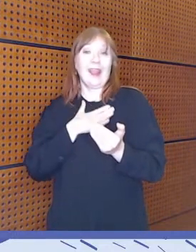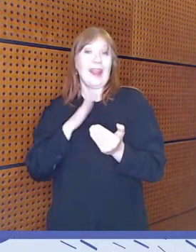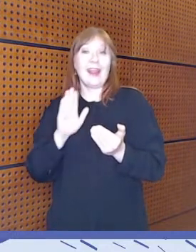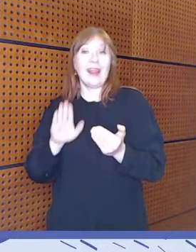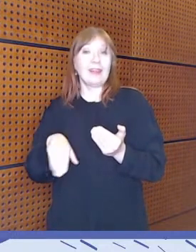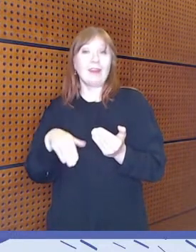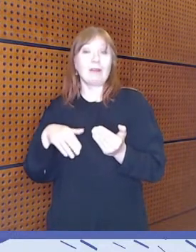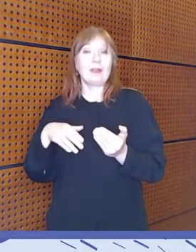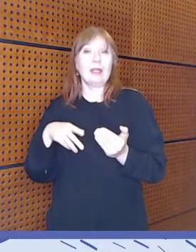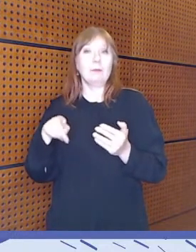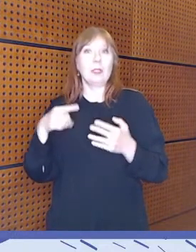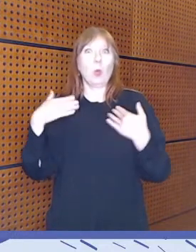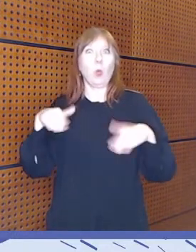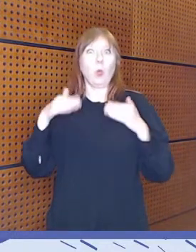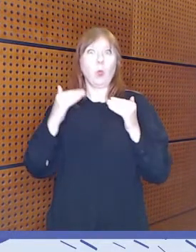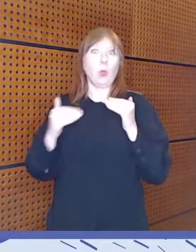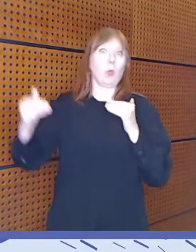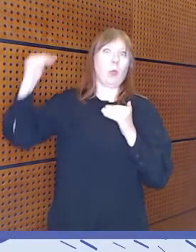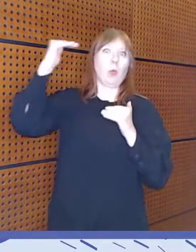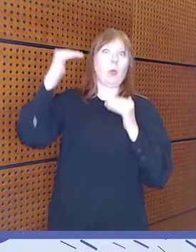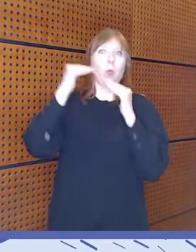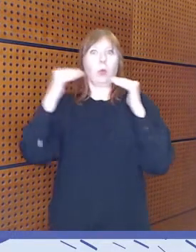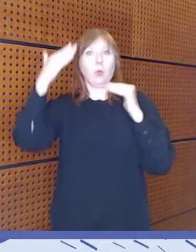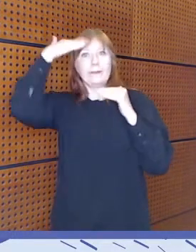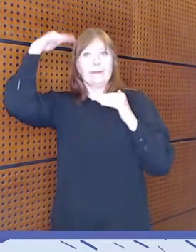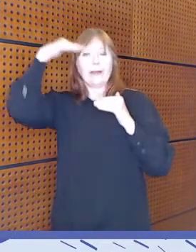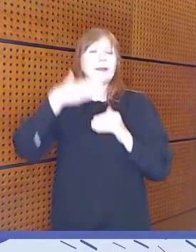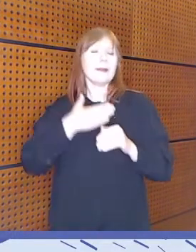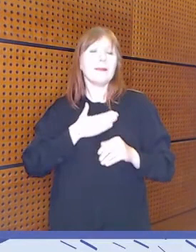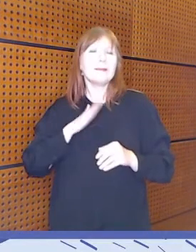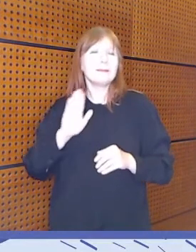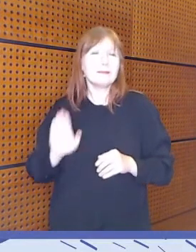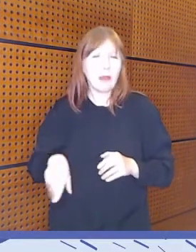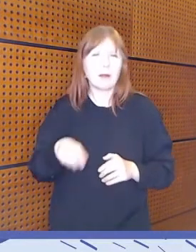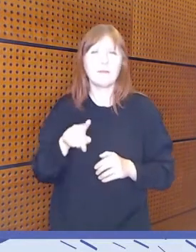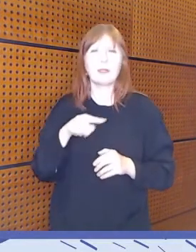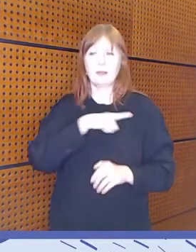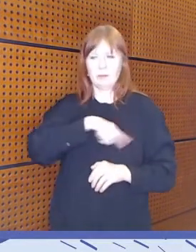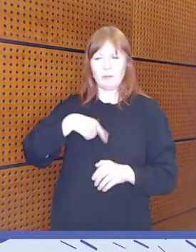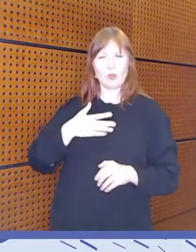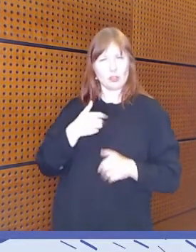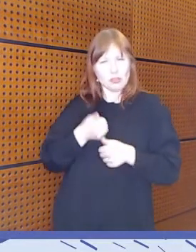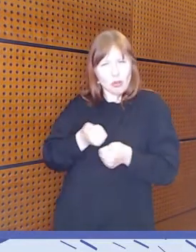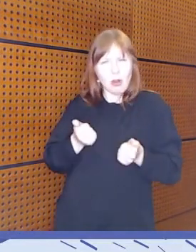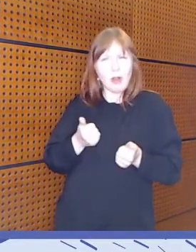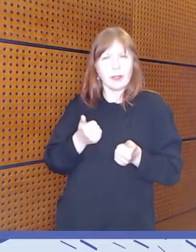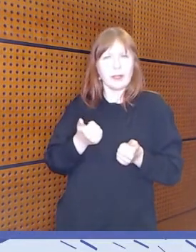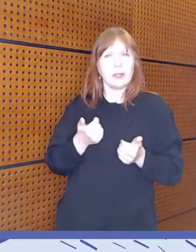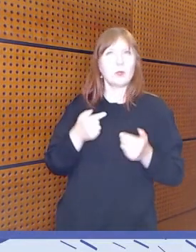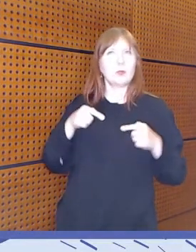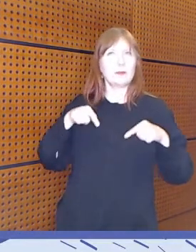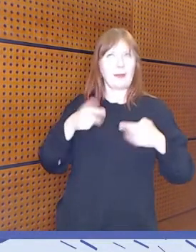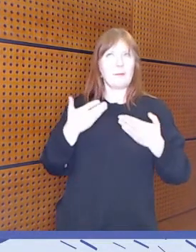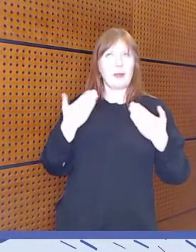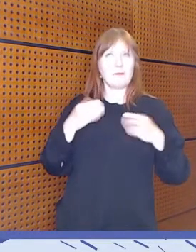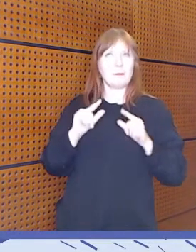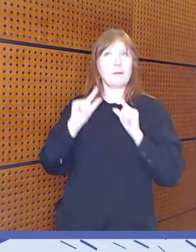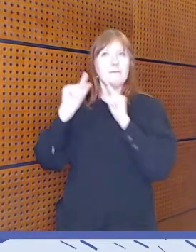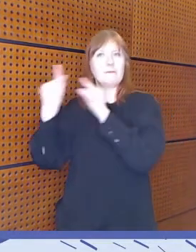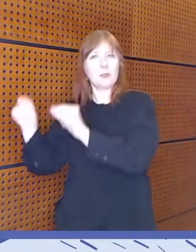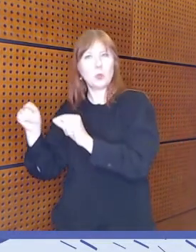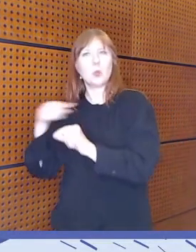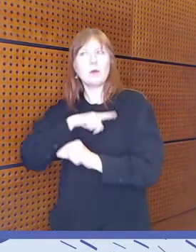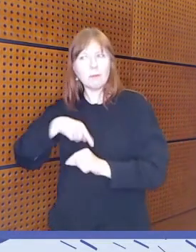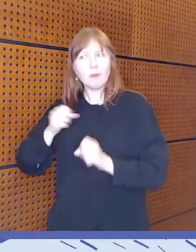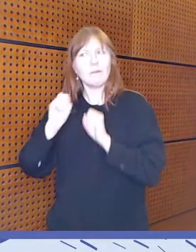rakettitiedettäkään. Tästä kun lähdetään, niin me jokainen voidaan omalta taholtamme jotenkin vaikuttaa asiaan. Kun jos meillä on vaikka joku